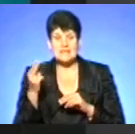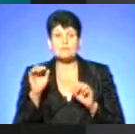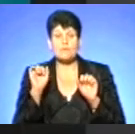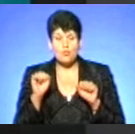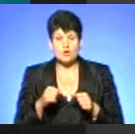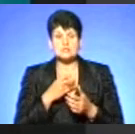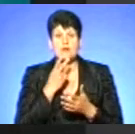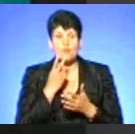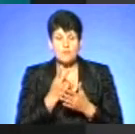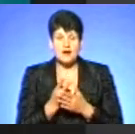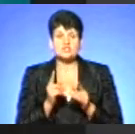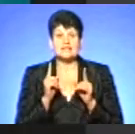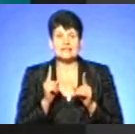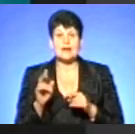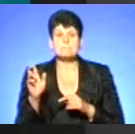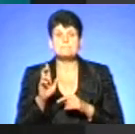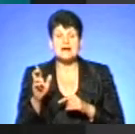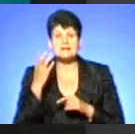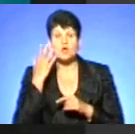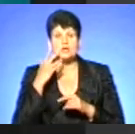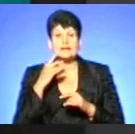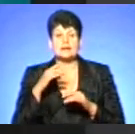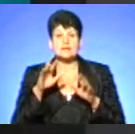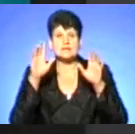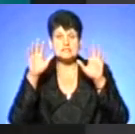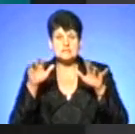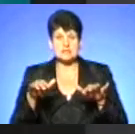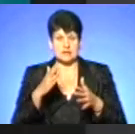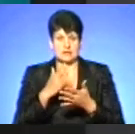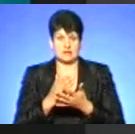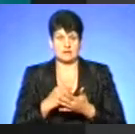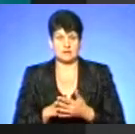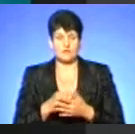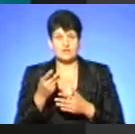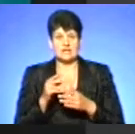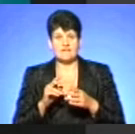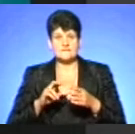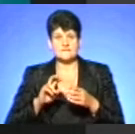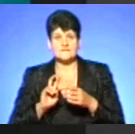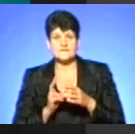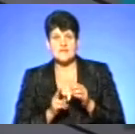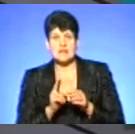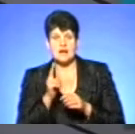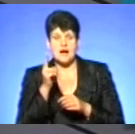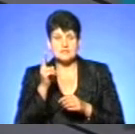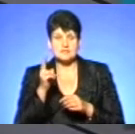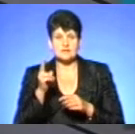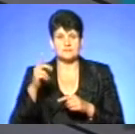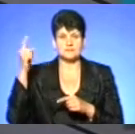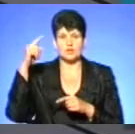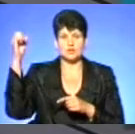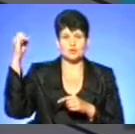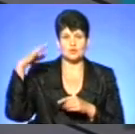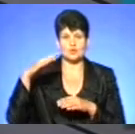під пряме сонячне проміння і зігріваються під ним. В березні-травні вони